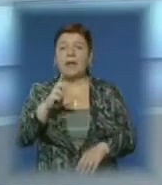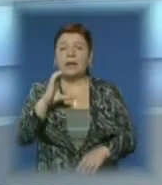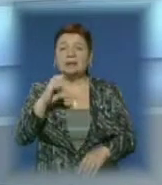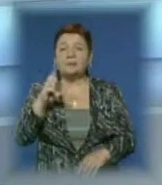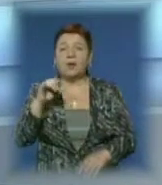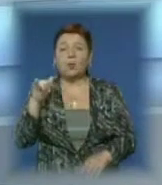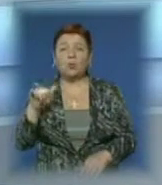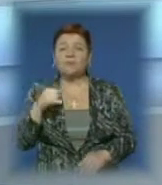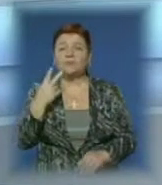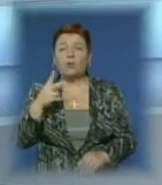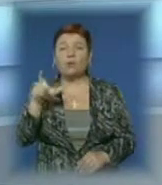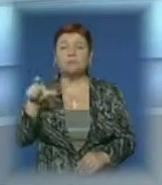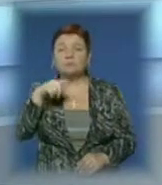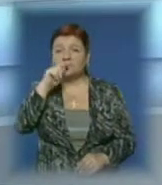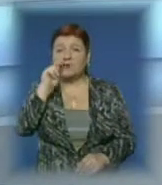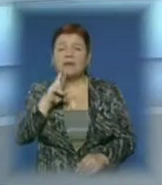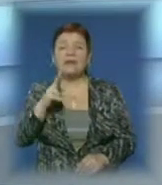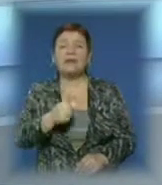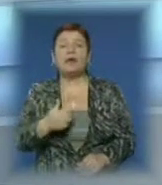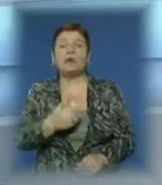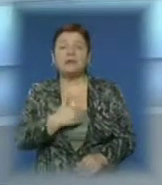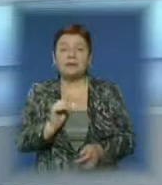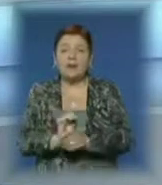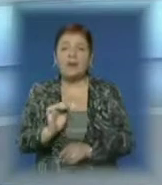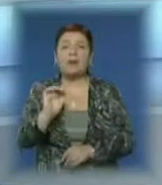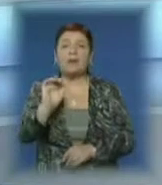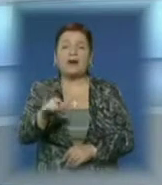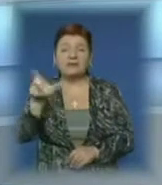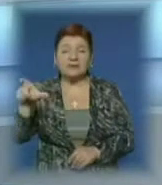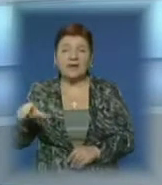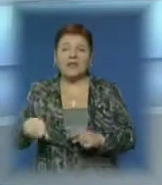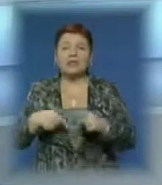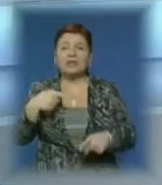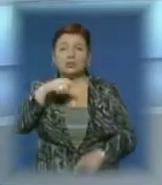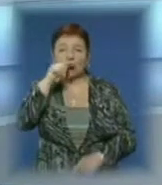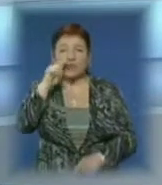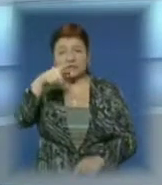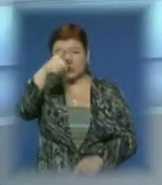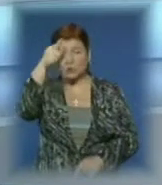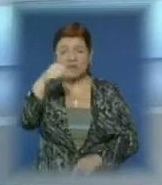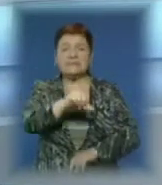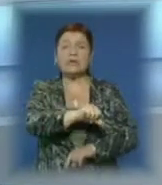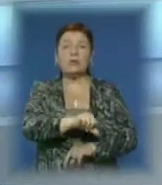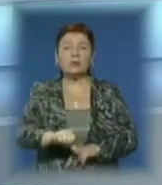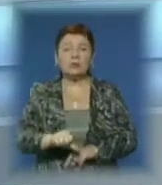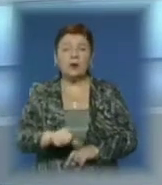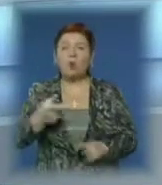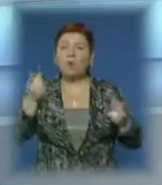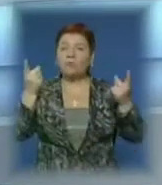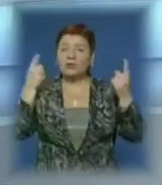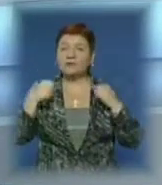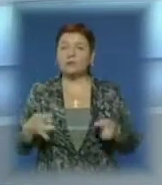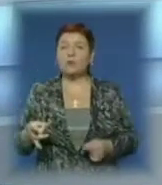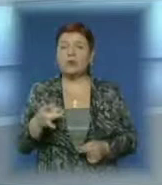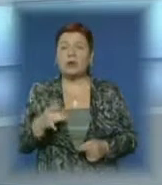затримали двох громадян України, які намагалися переправити нелегальних мігрантів через українсько-словацький кордон. У Воловецькому районі